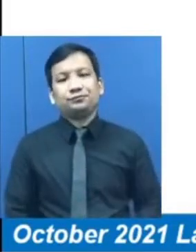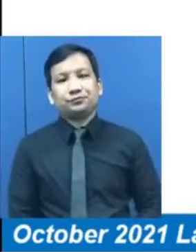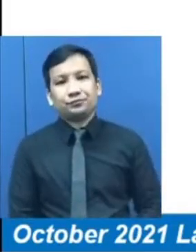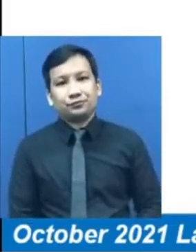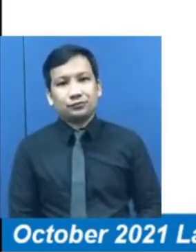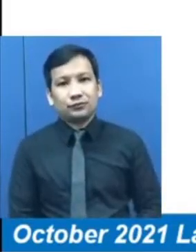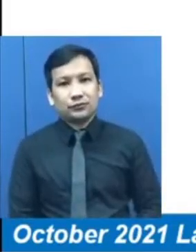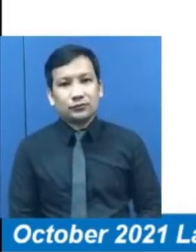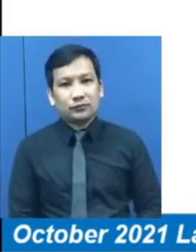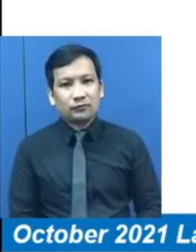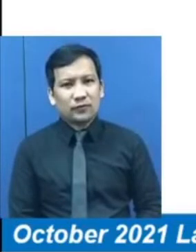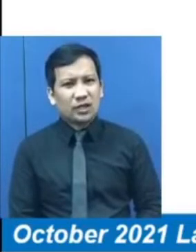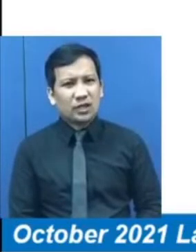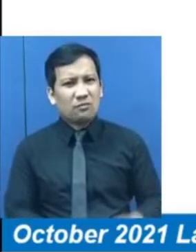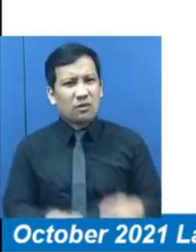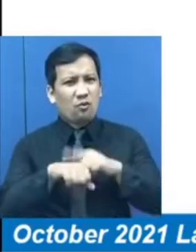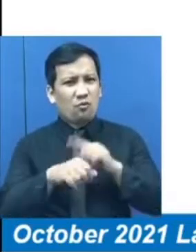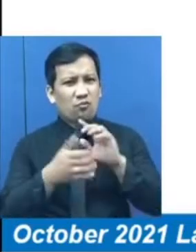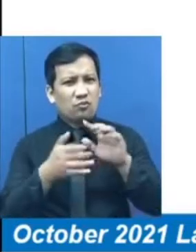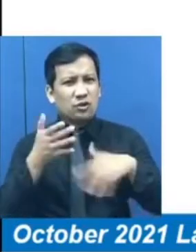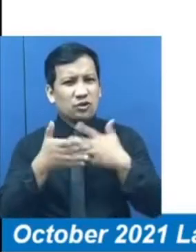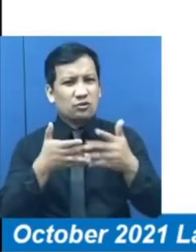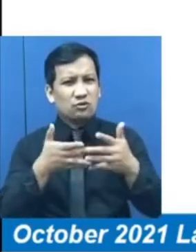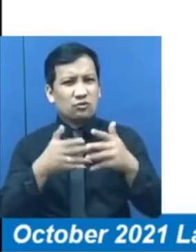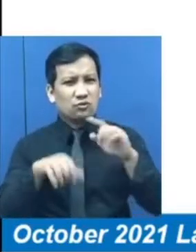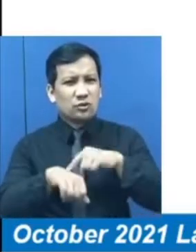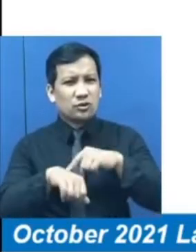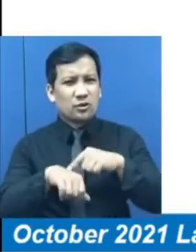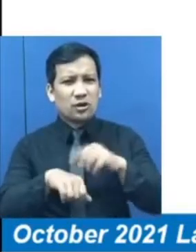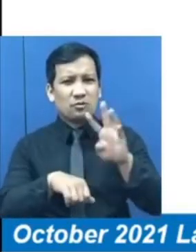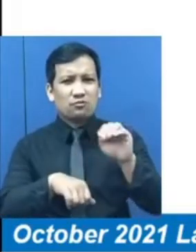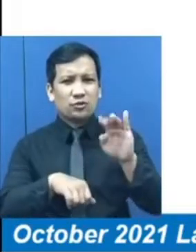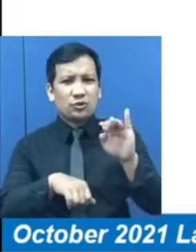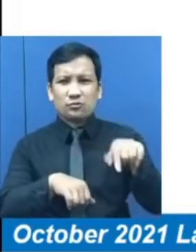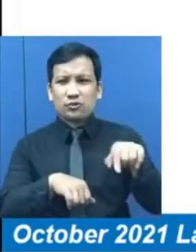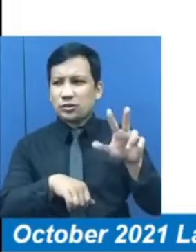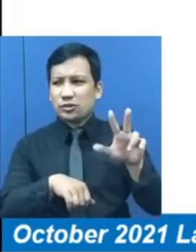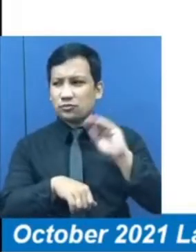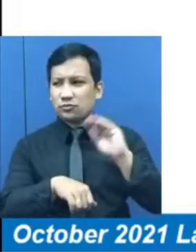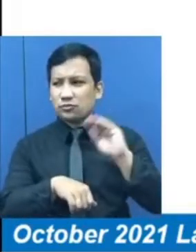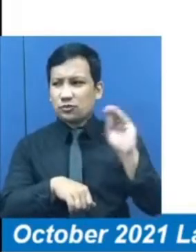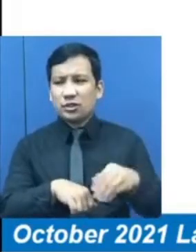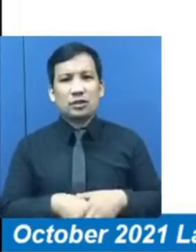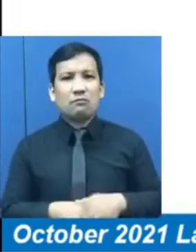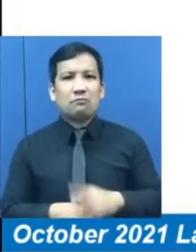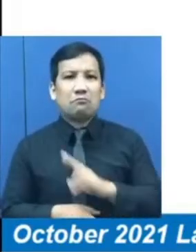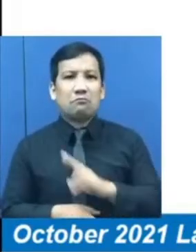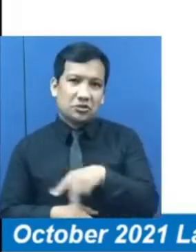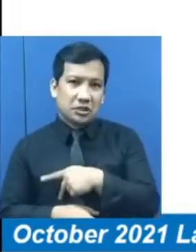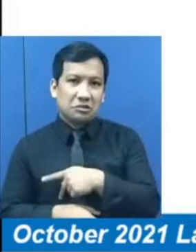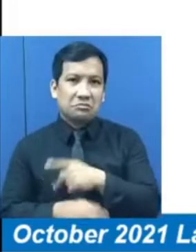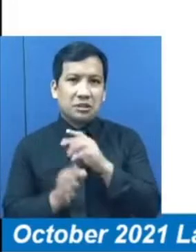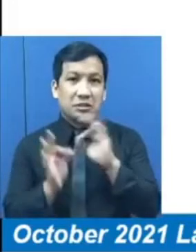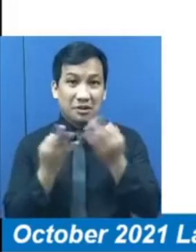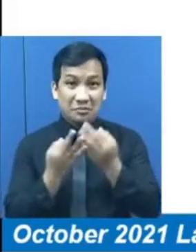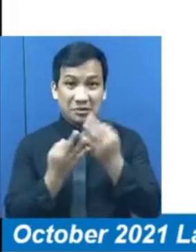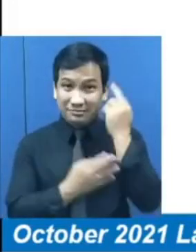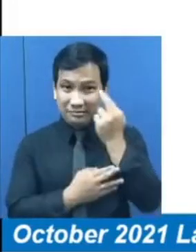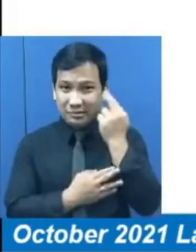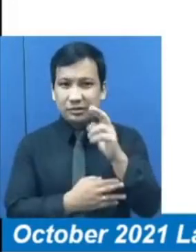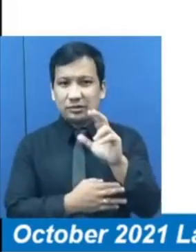Variable working time, 14.3%. Personal, family reasons, 13